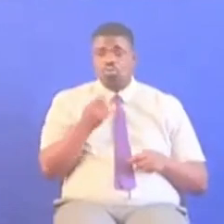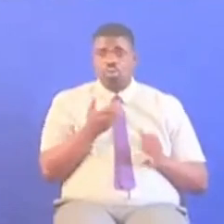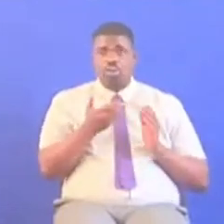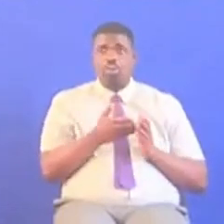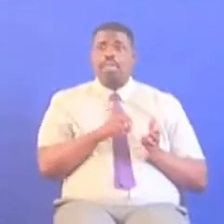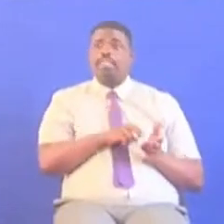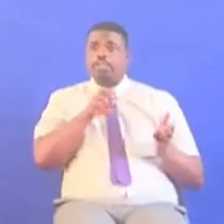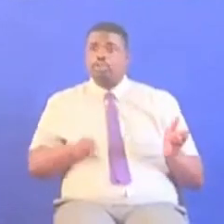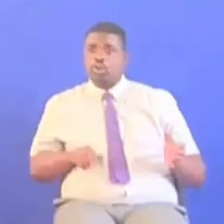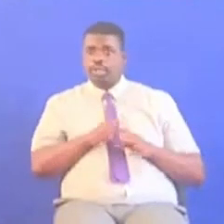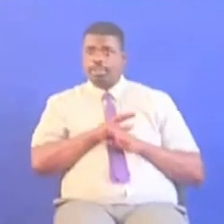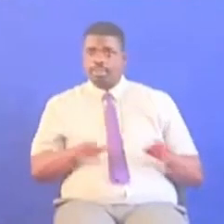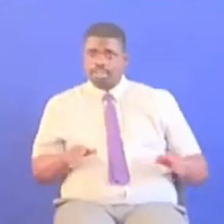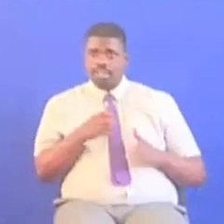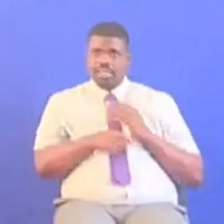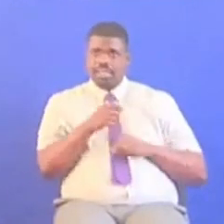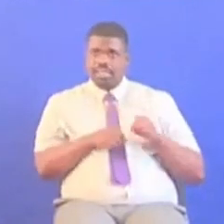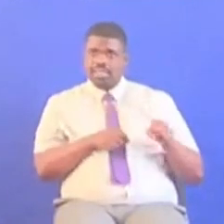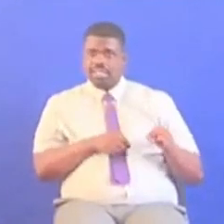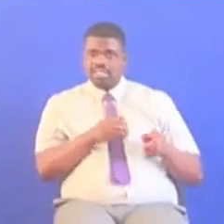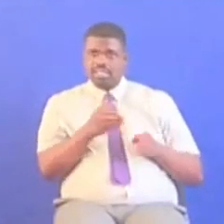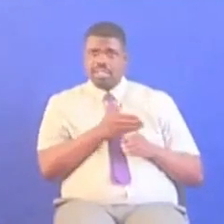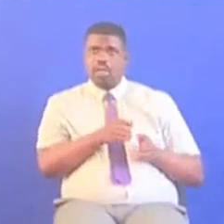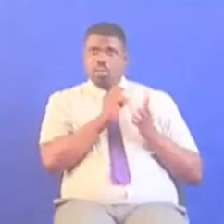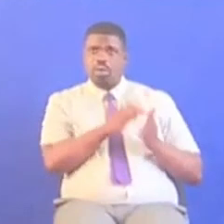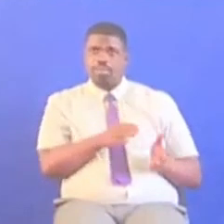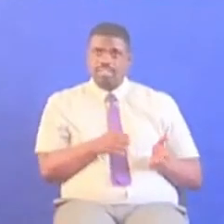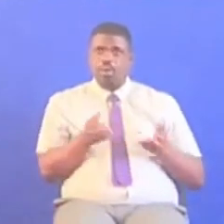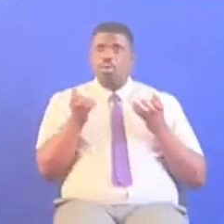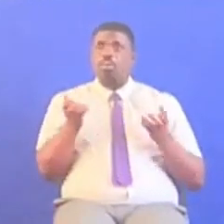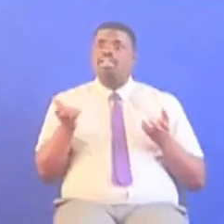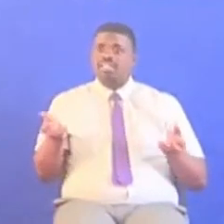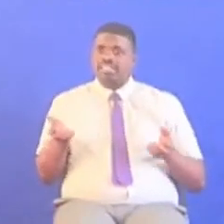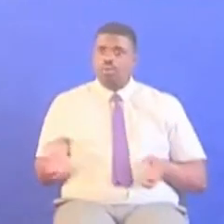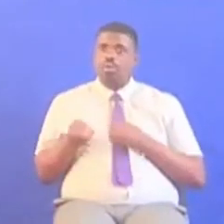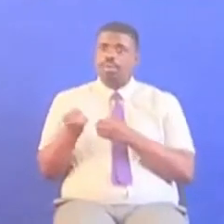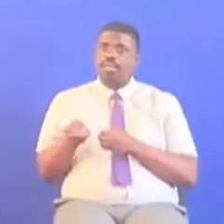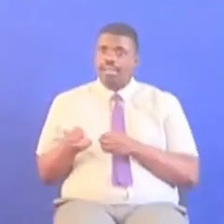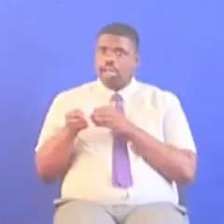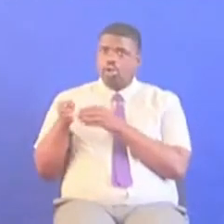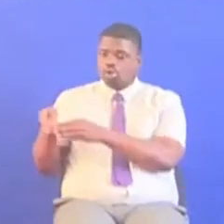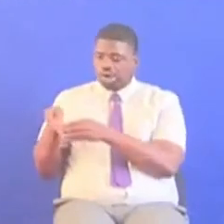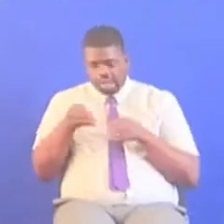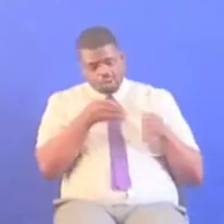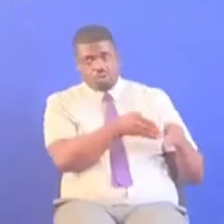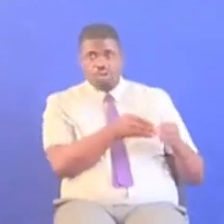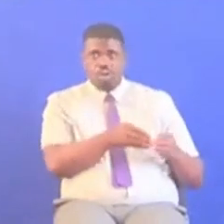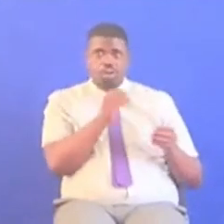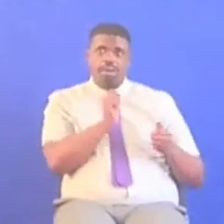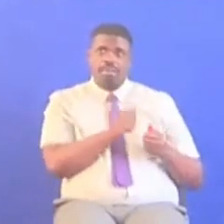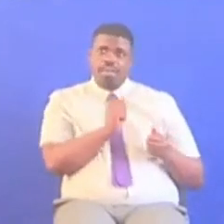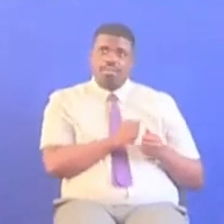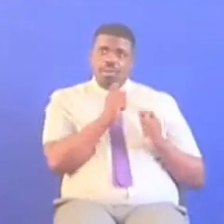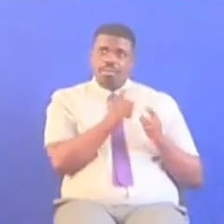nijitoe kabisa Kwenye hii swala la kuwa kimbiza wa machinga Na kuwapeleka kona moja baada jingine Kwa maambu